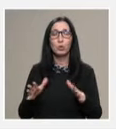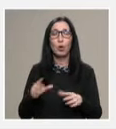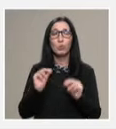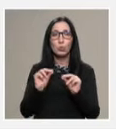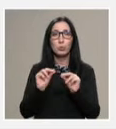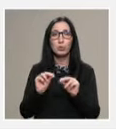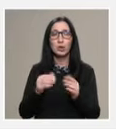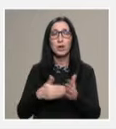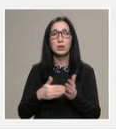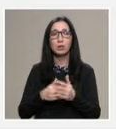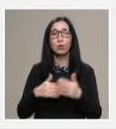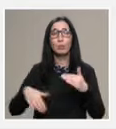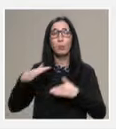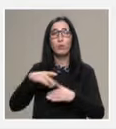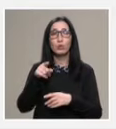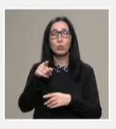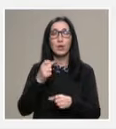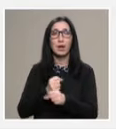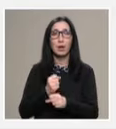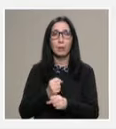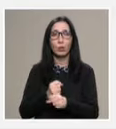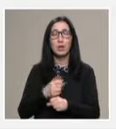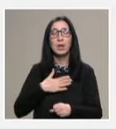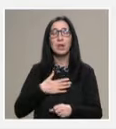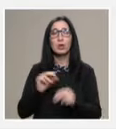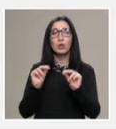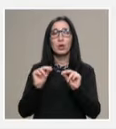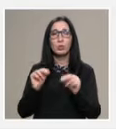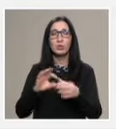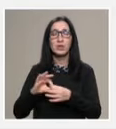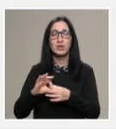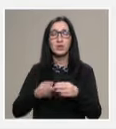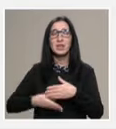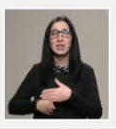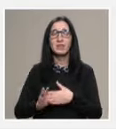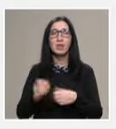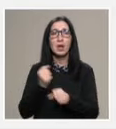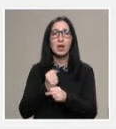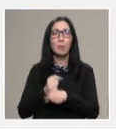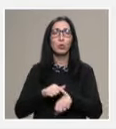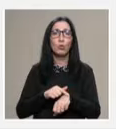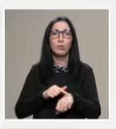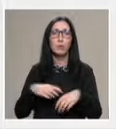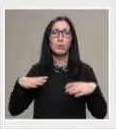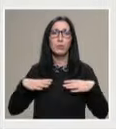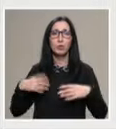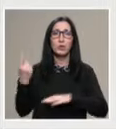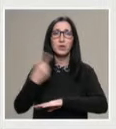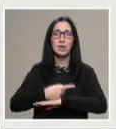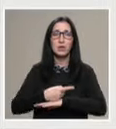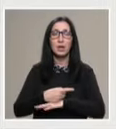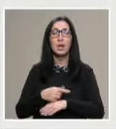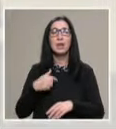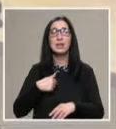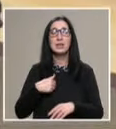обучение, защото повечето от тях работят и нашите курсови са свързани в извън работно време, почивни дни, така, че ние сега